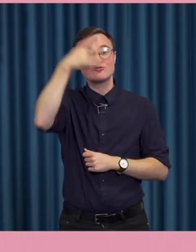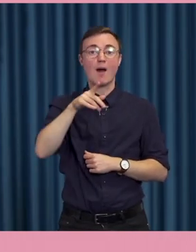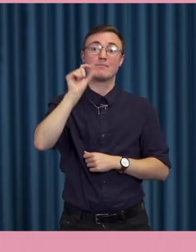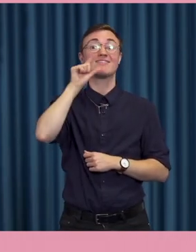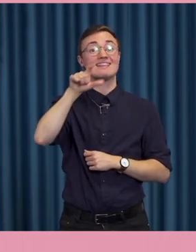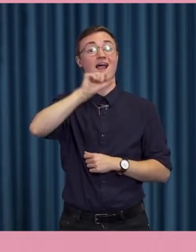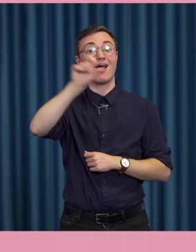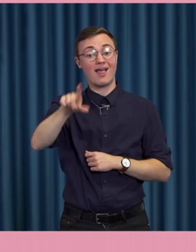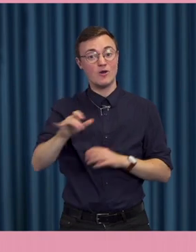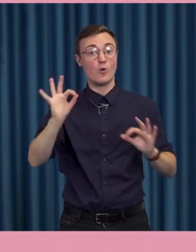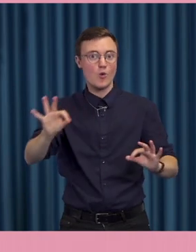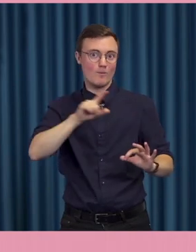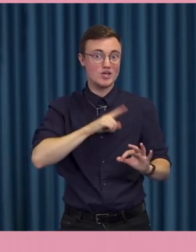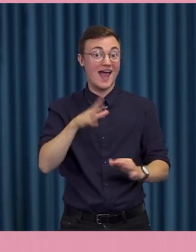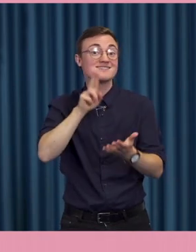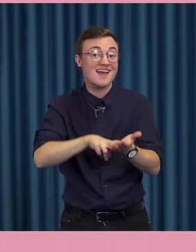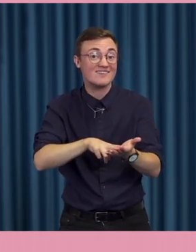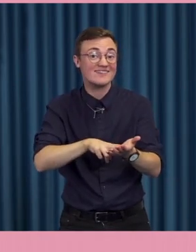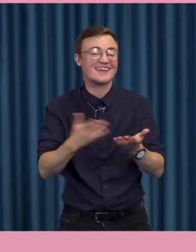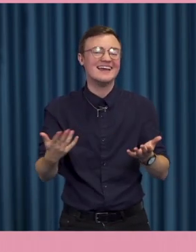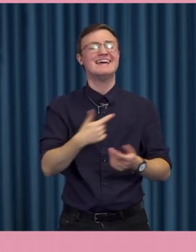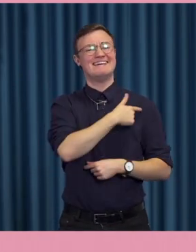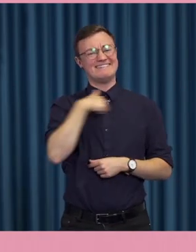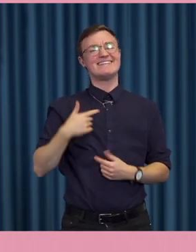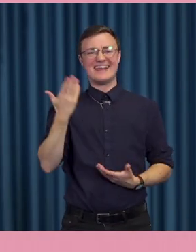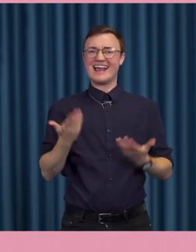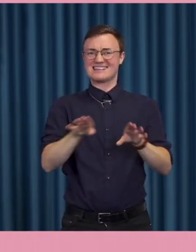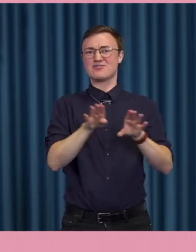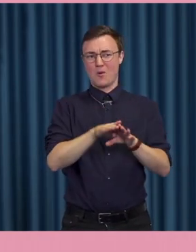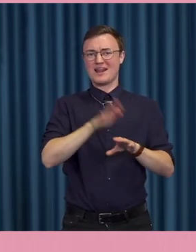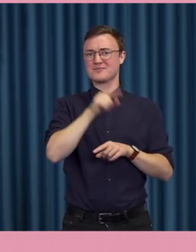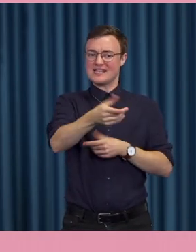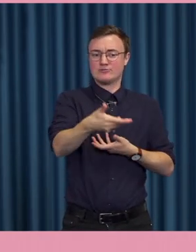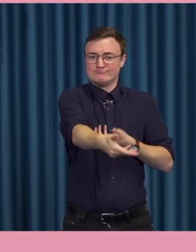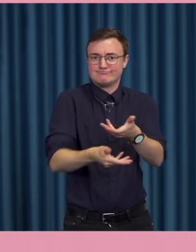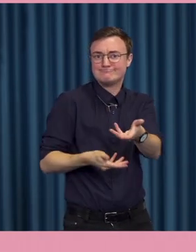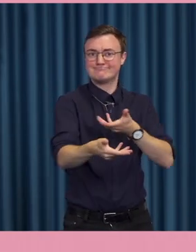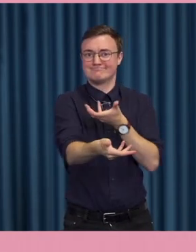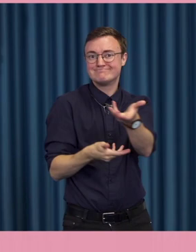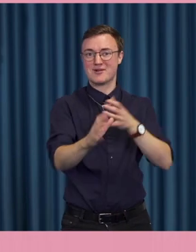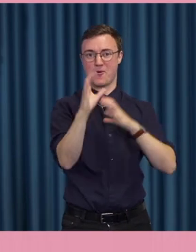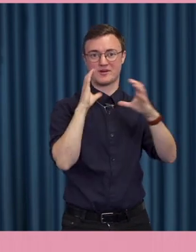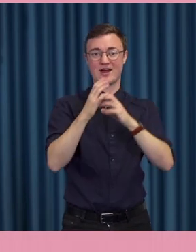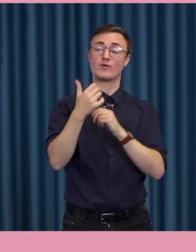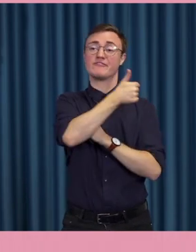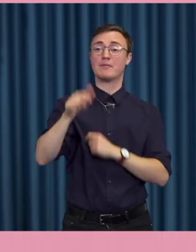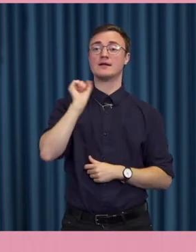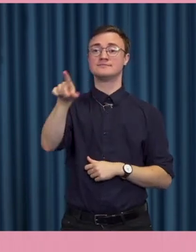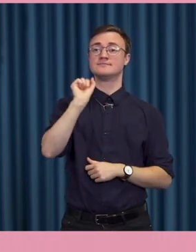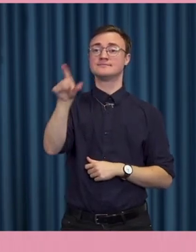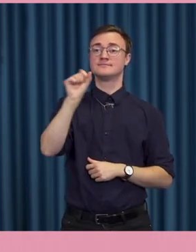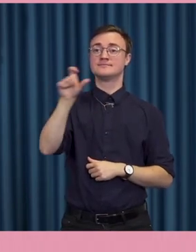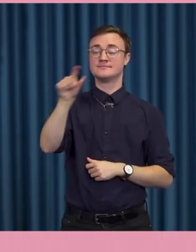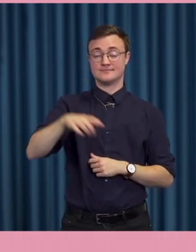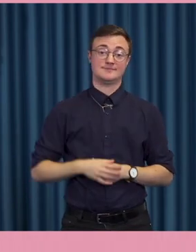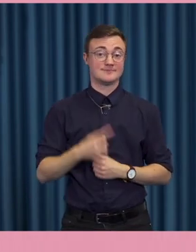mycket som är sant som det han twitar. Vi är ganska dåliga på den här interaktionskommunikationen. Men